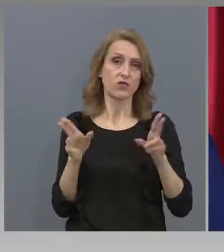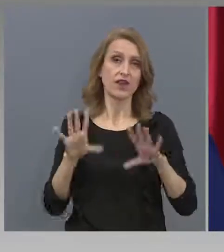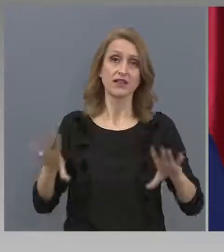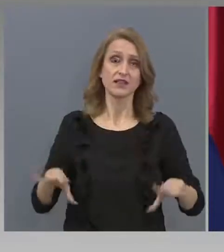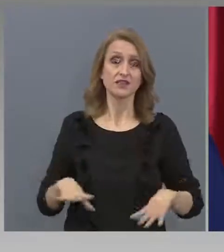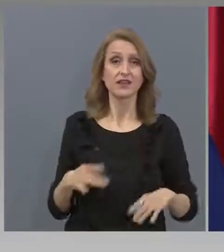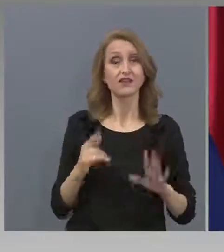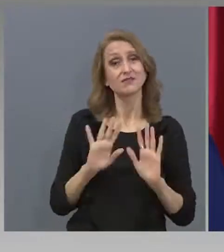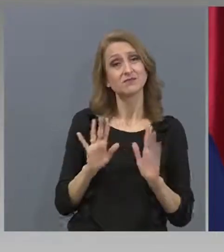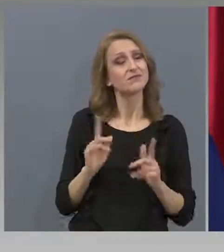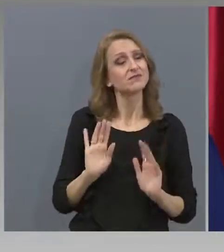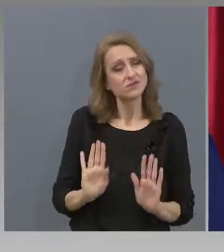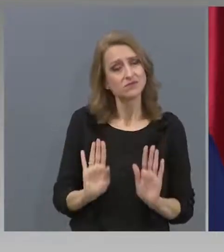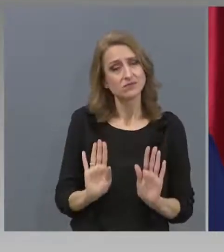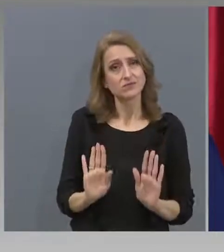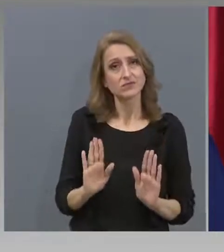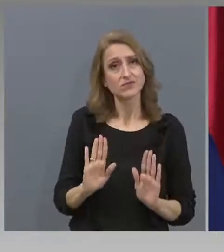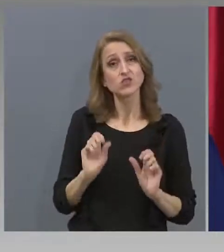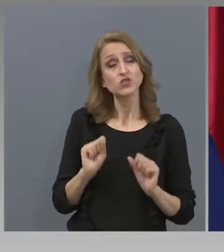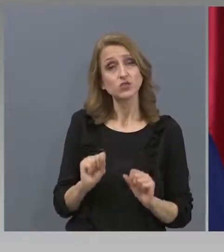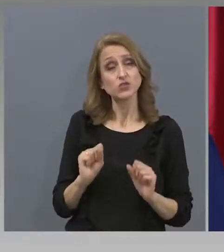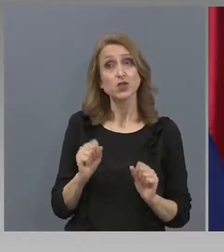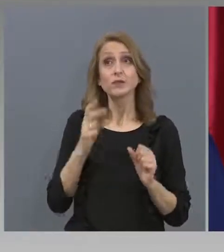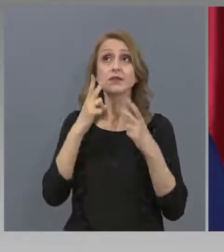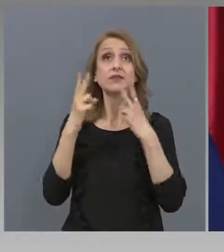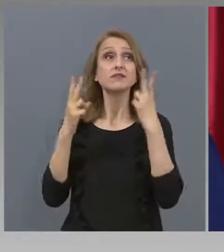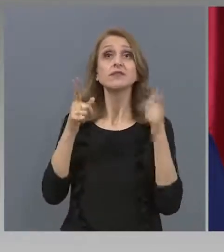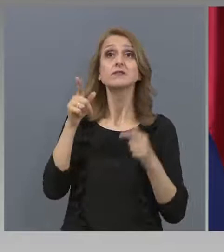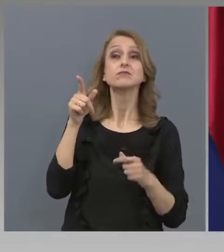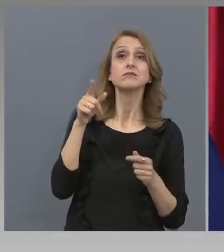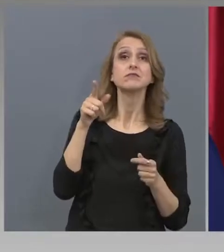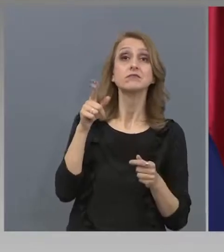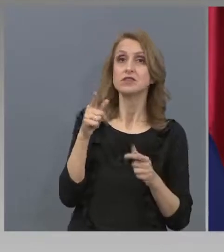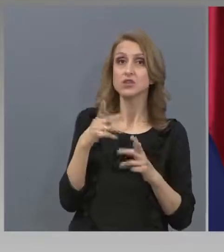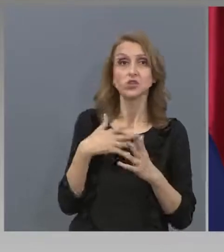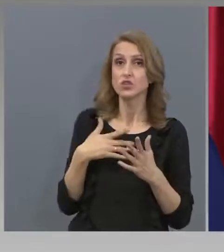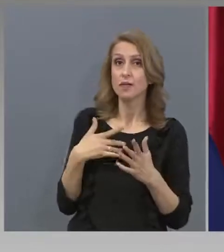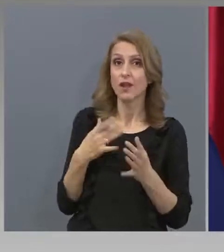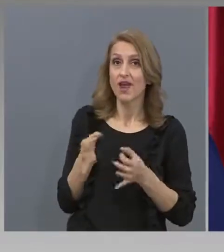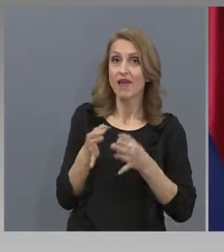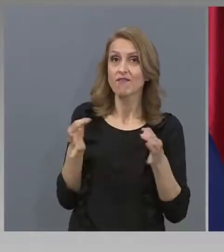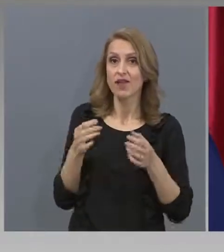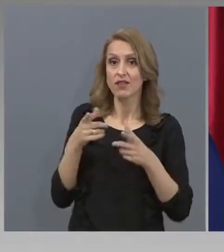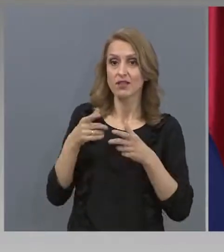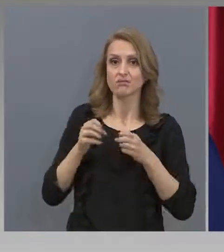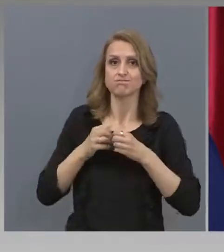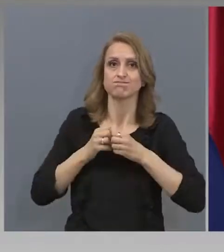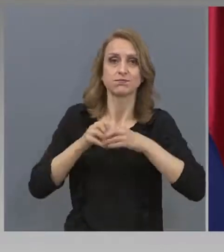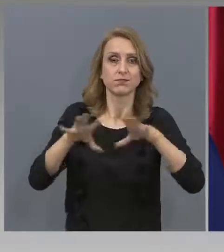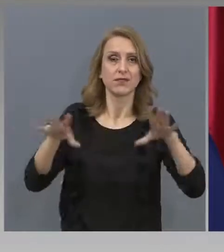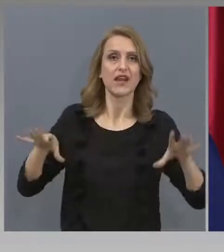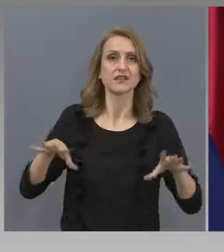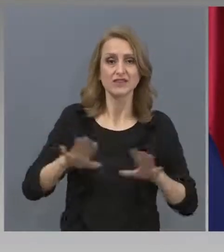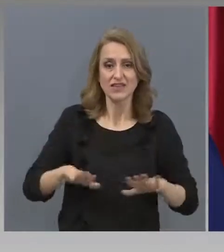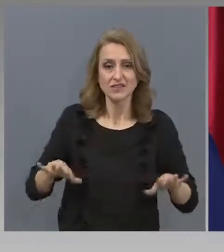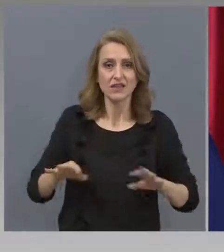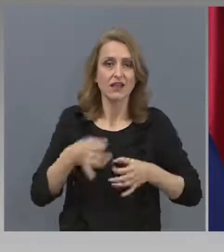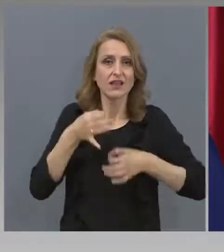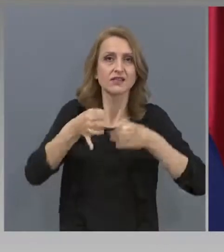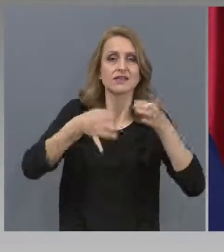изчакаме буквално няколко дни да видим дали това предизиква ефект по отношение на разпространението на пандемията.